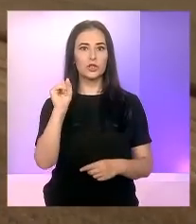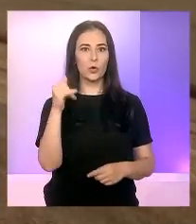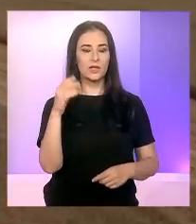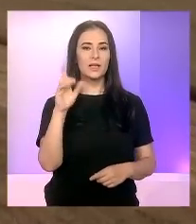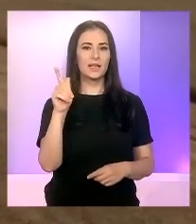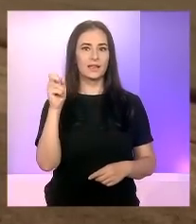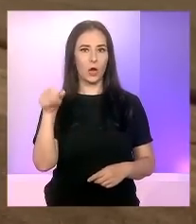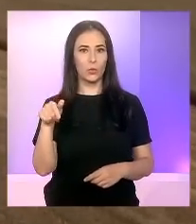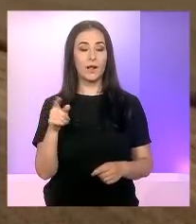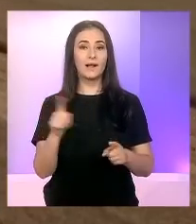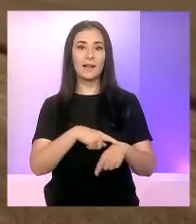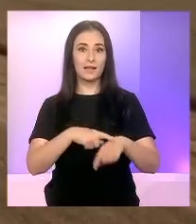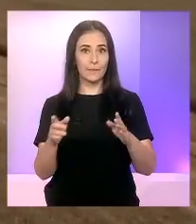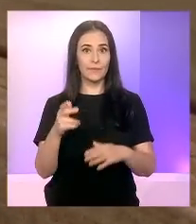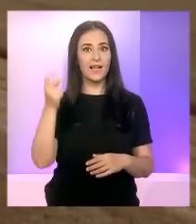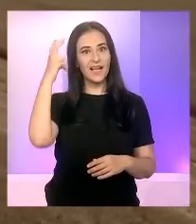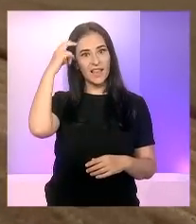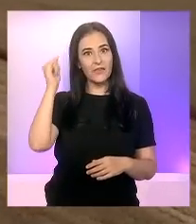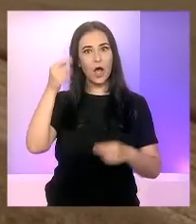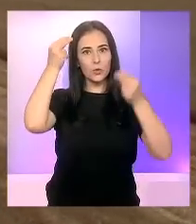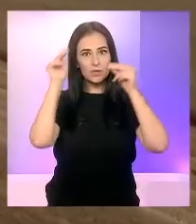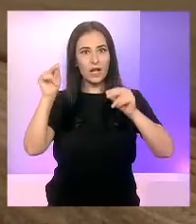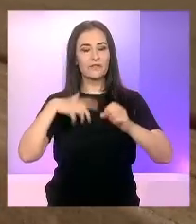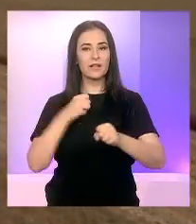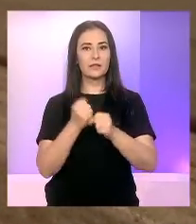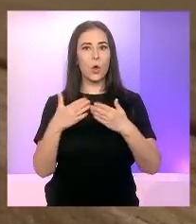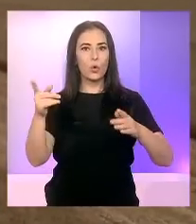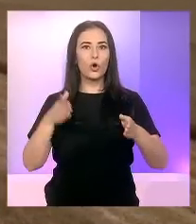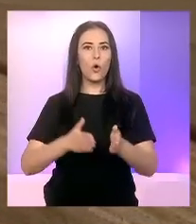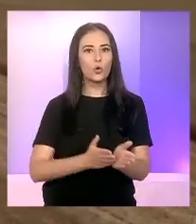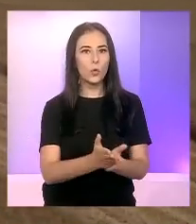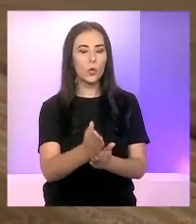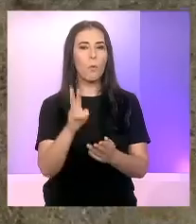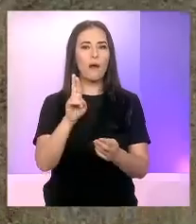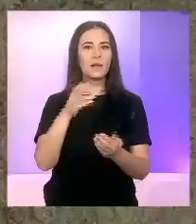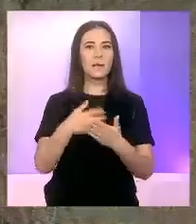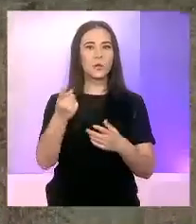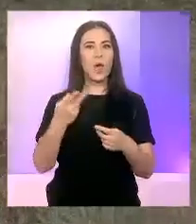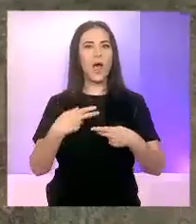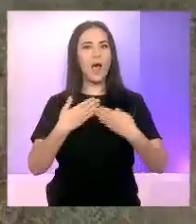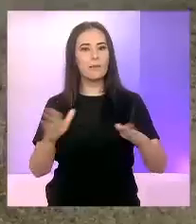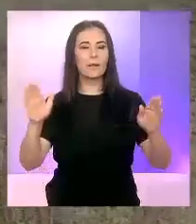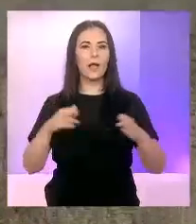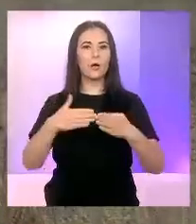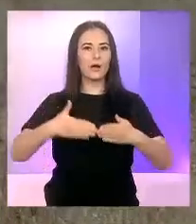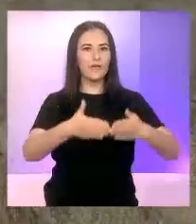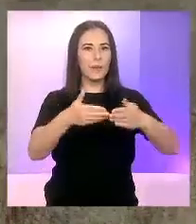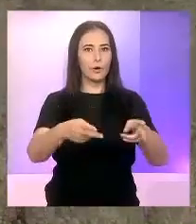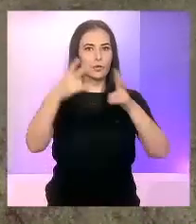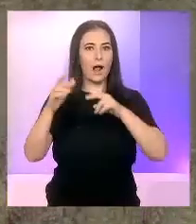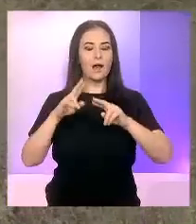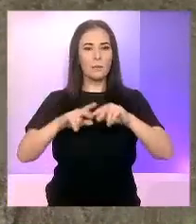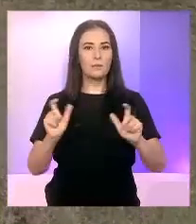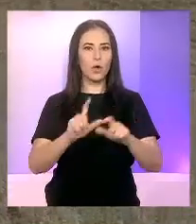Transporturilor Sorin Grindanu. Între timp, Chievul a anunțat că vrea să deschidă un coridor umanitar pentru a elibera navele din porturile sale